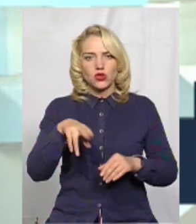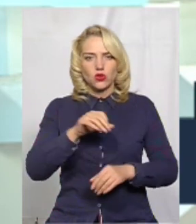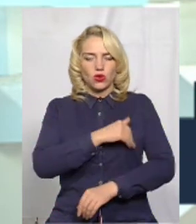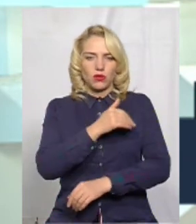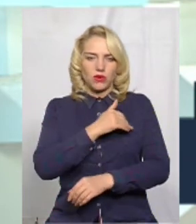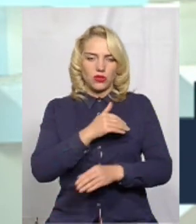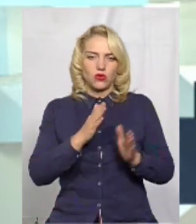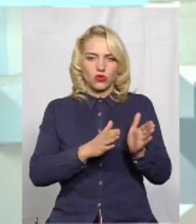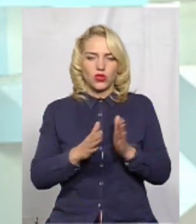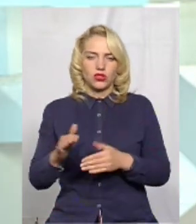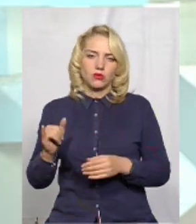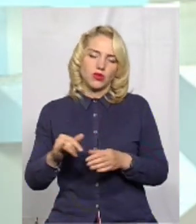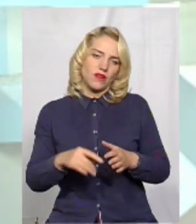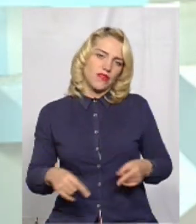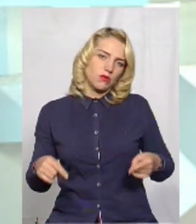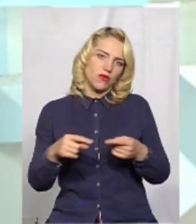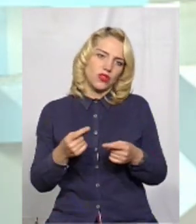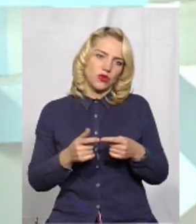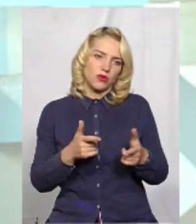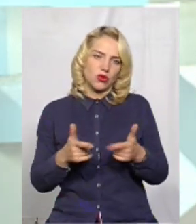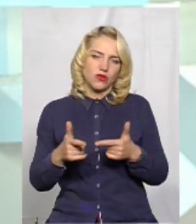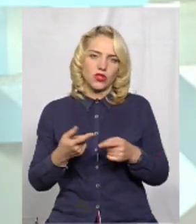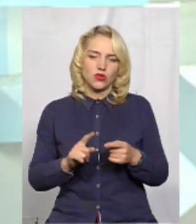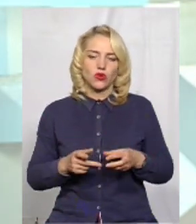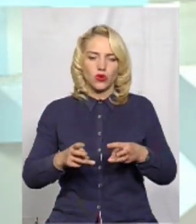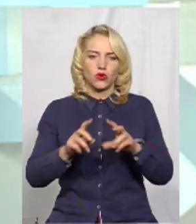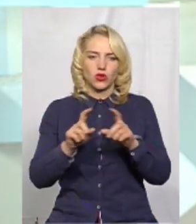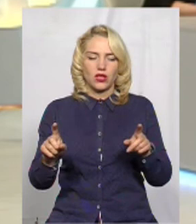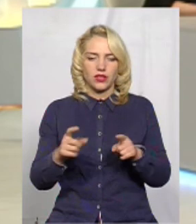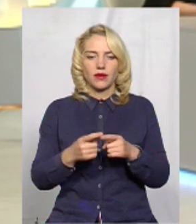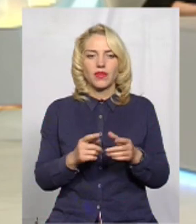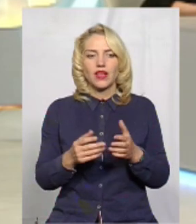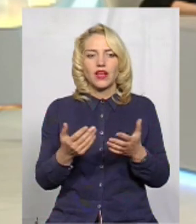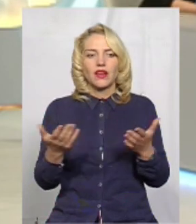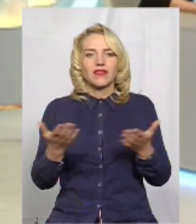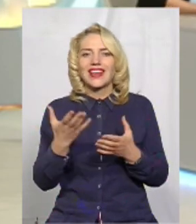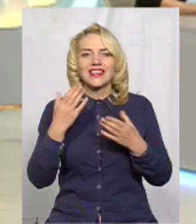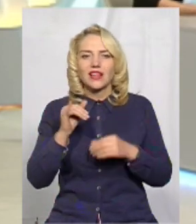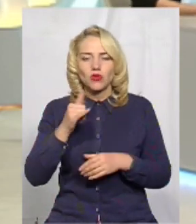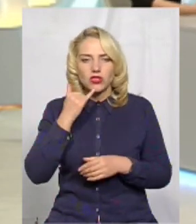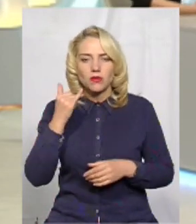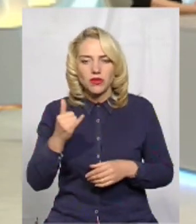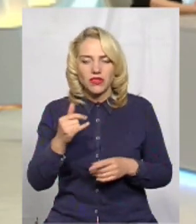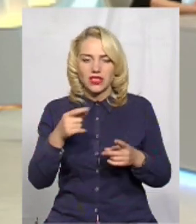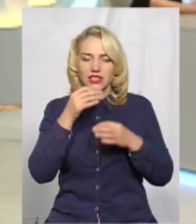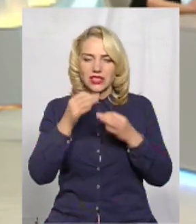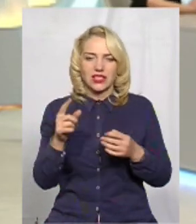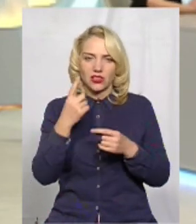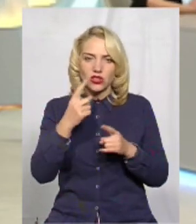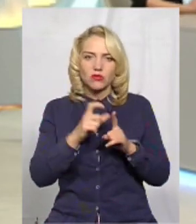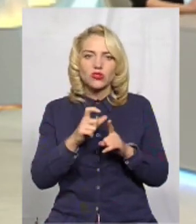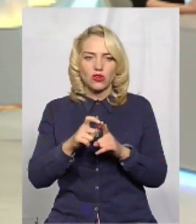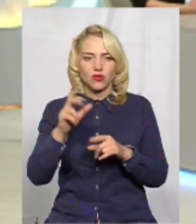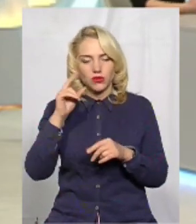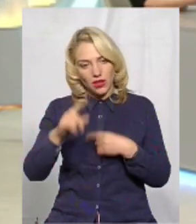відповідно, підготовити до цього котельні графіки. Який день вам можна зателефонувати, щоб ви сказали одним словом?